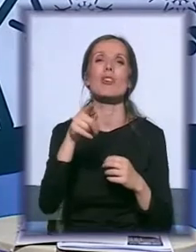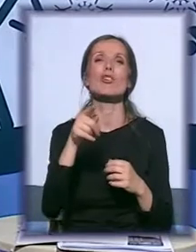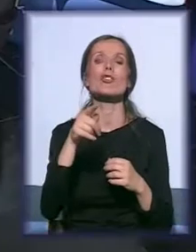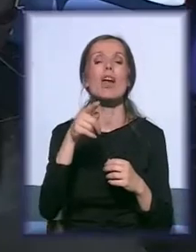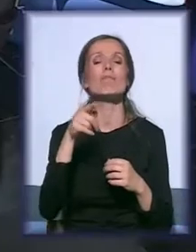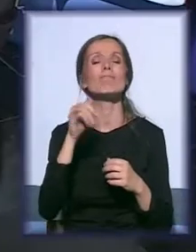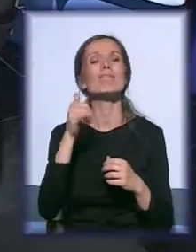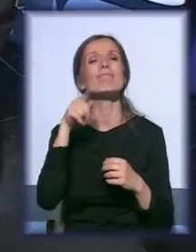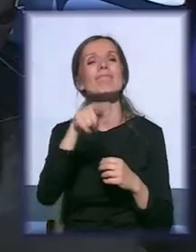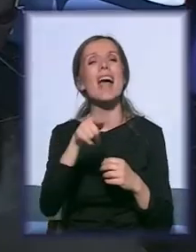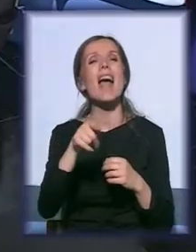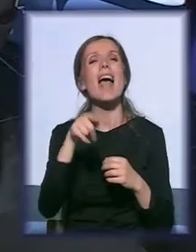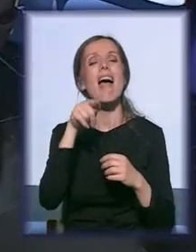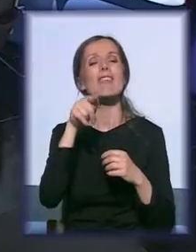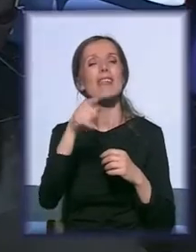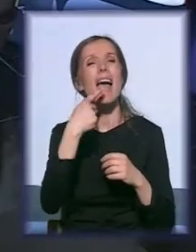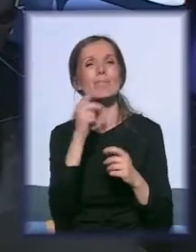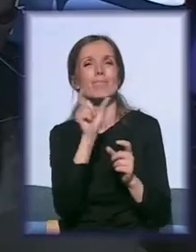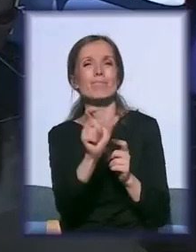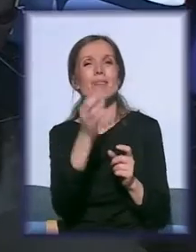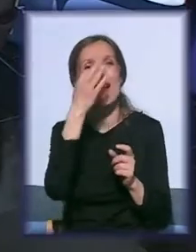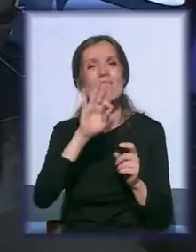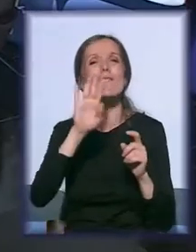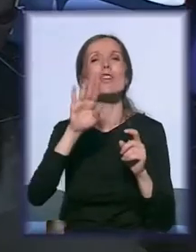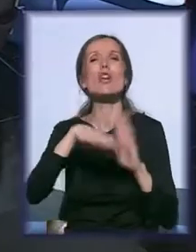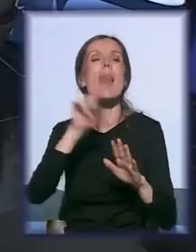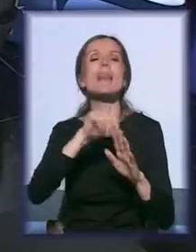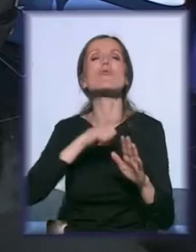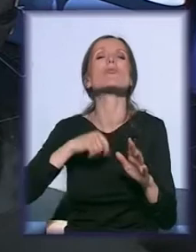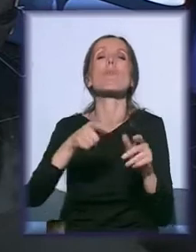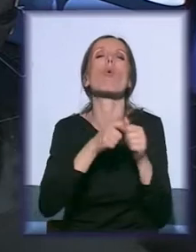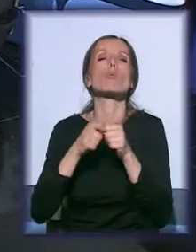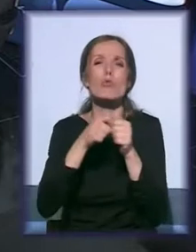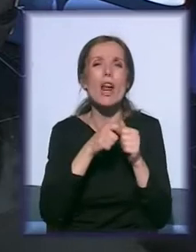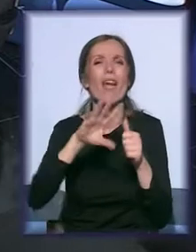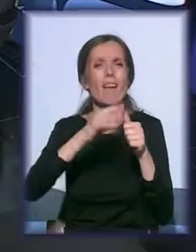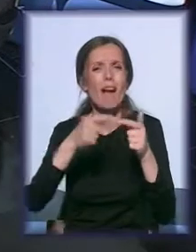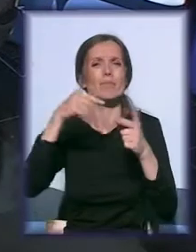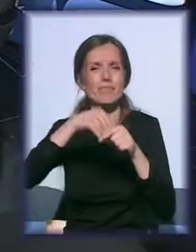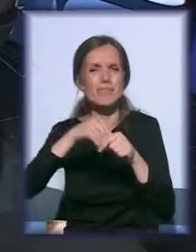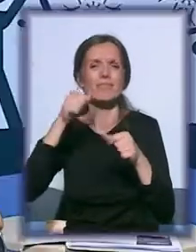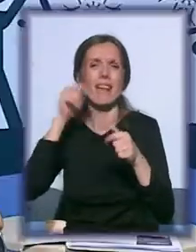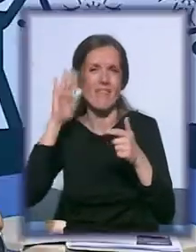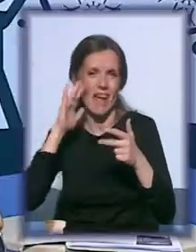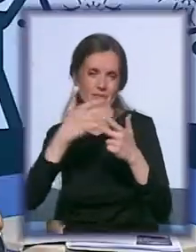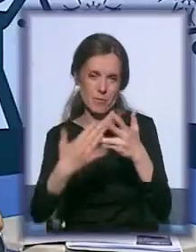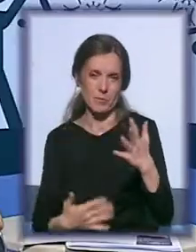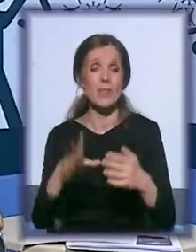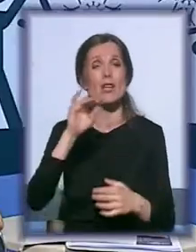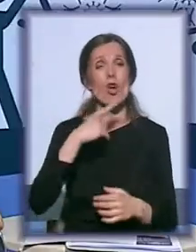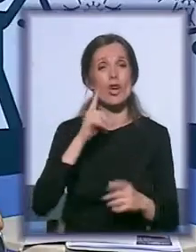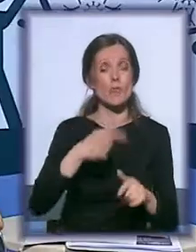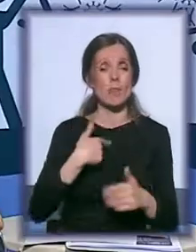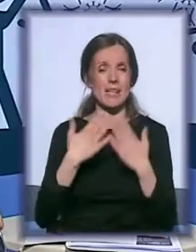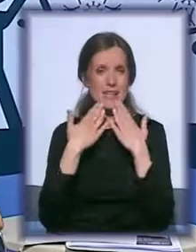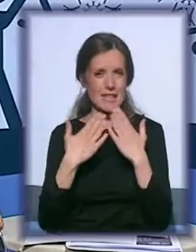pojam od samog udruženja, znači obuhvata i fondacije i nevladine neprostitne. Ali ono što je recimo, moram da vam se zahvulim u ime